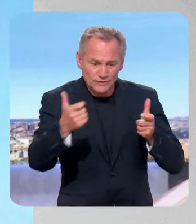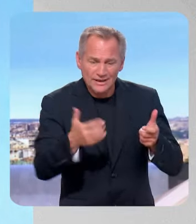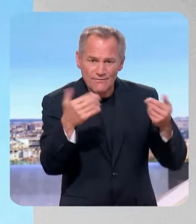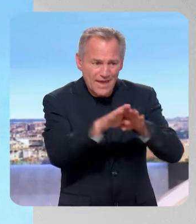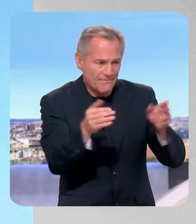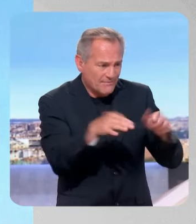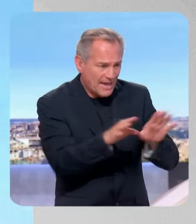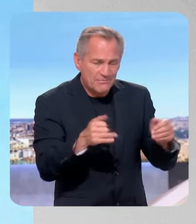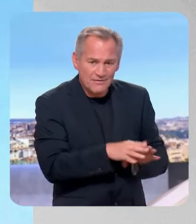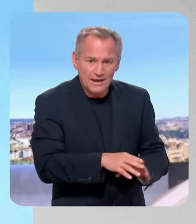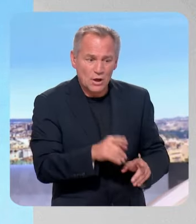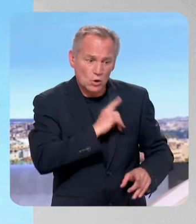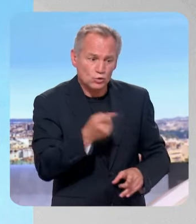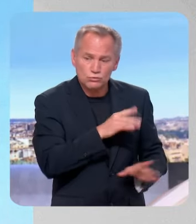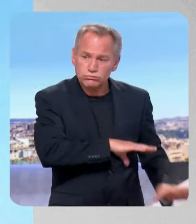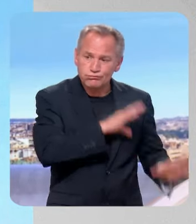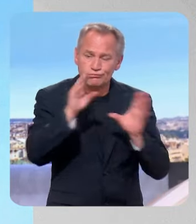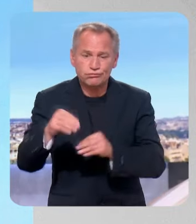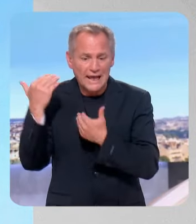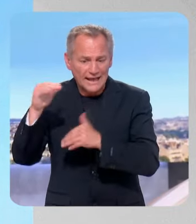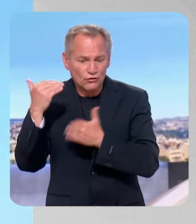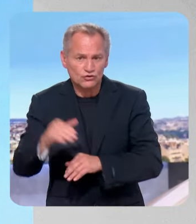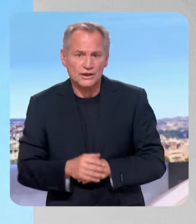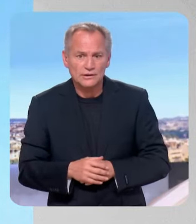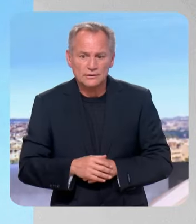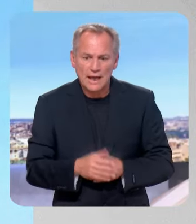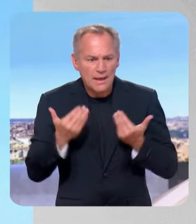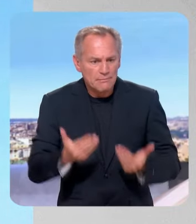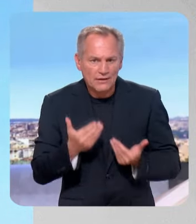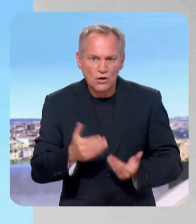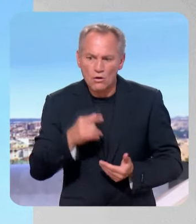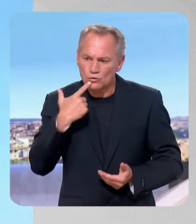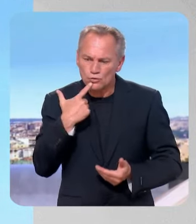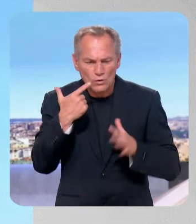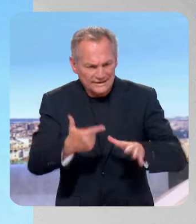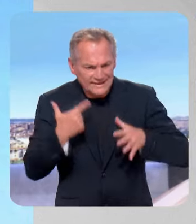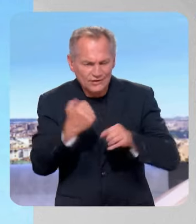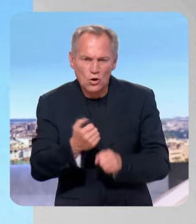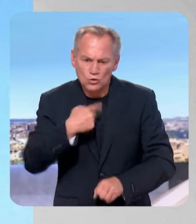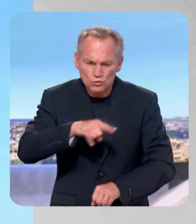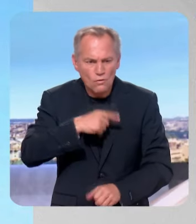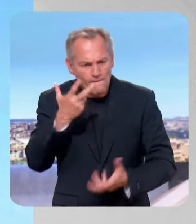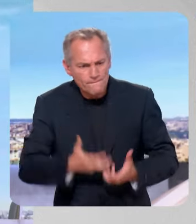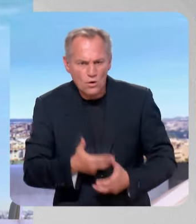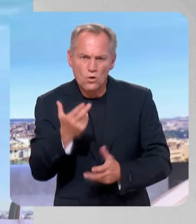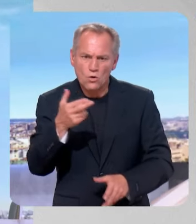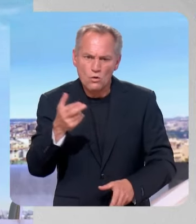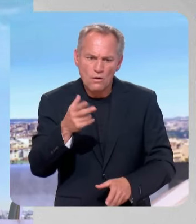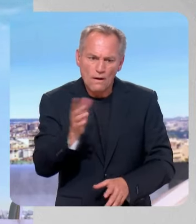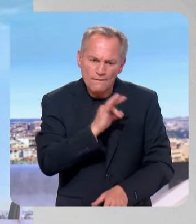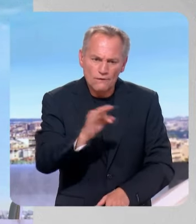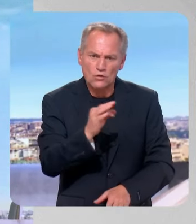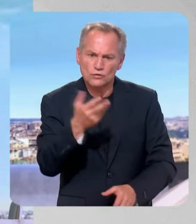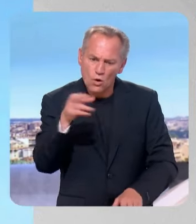des usines, renoncé à sa culture ouvrière, vers une France que nous faisons depuis 7 ans, qui ouvre des usines, plus de 600 usines ouvertes,